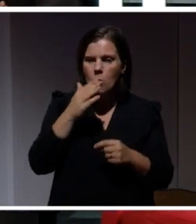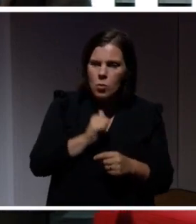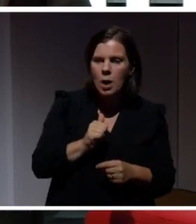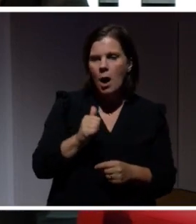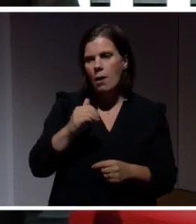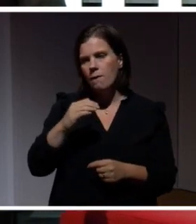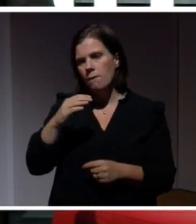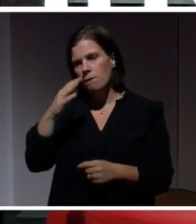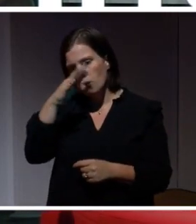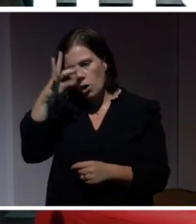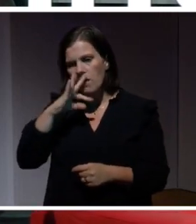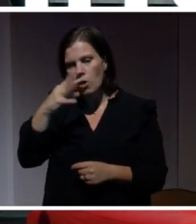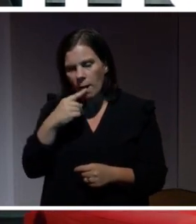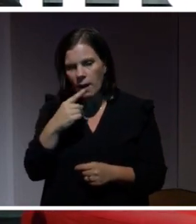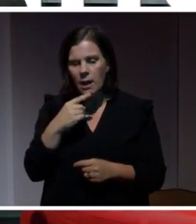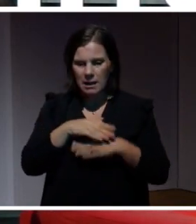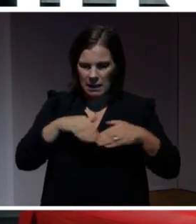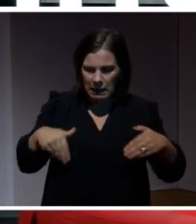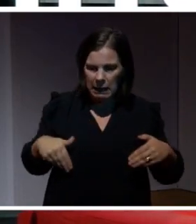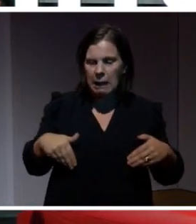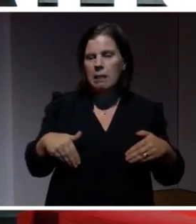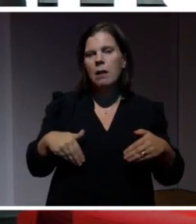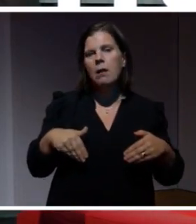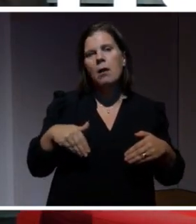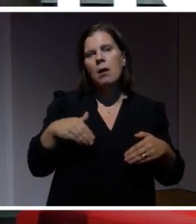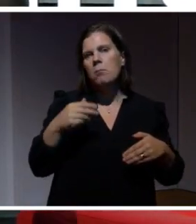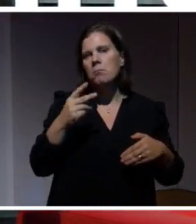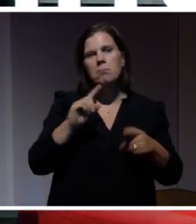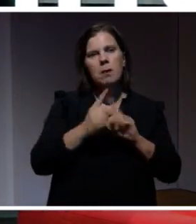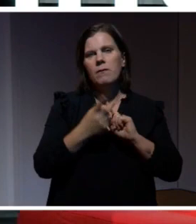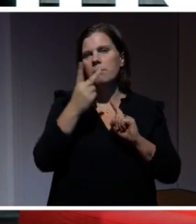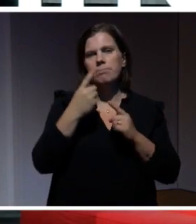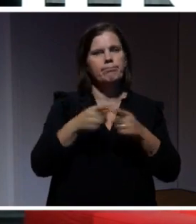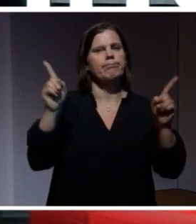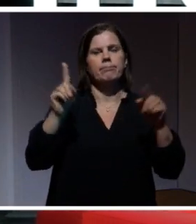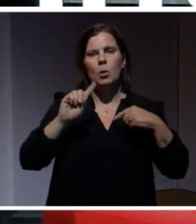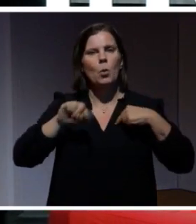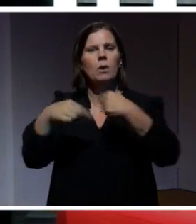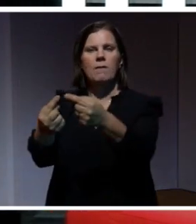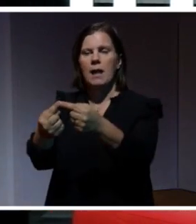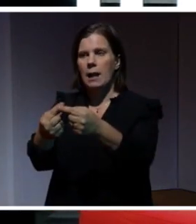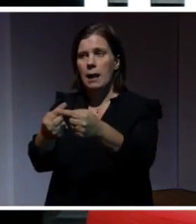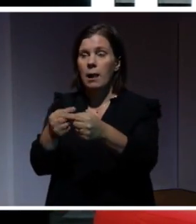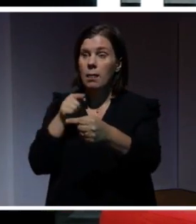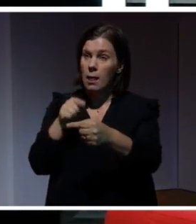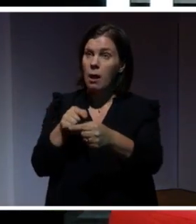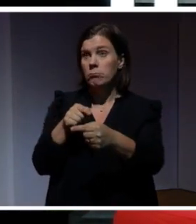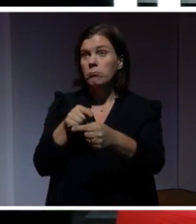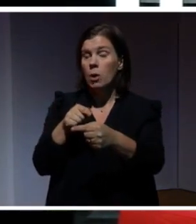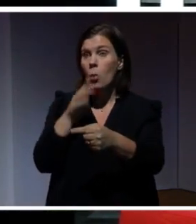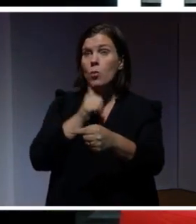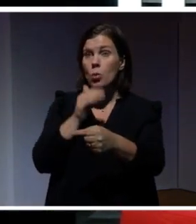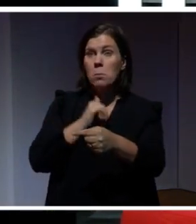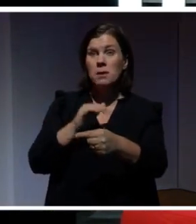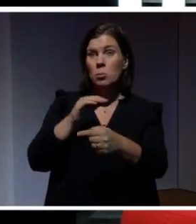föräldrar och integritet har ju på något vis fått en annan utveckling. Där det kanske visar sig att de här